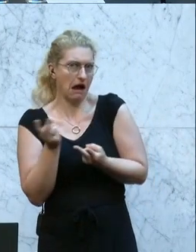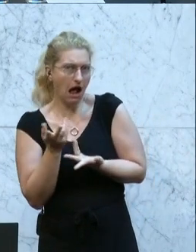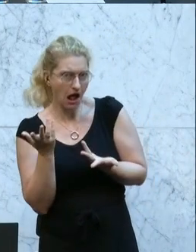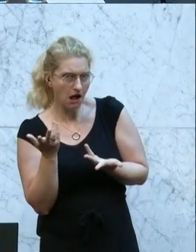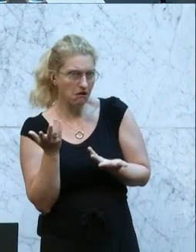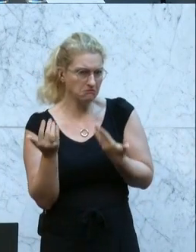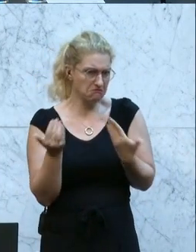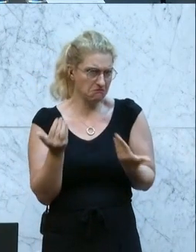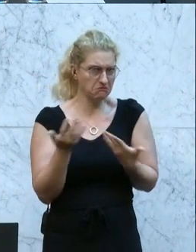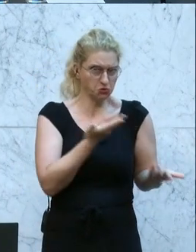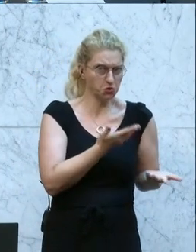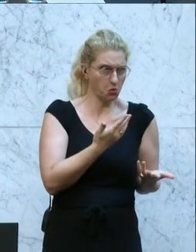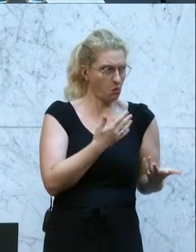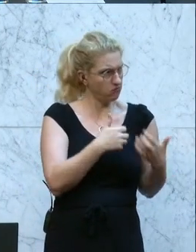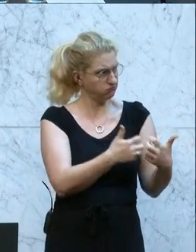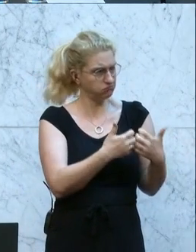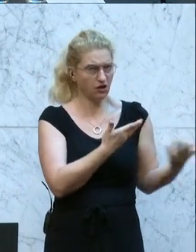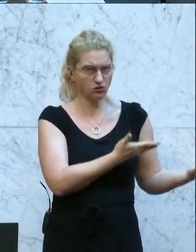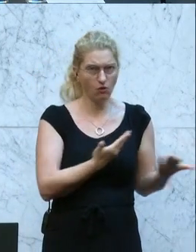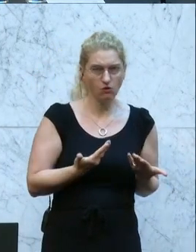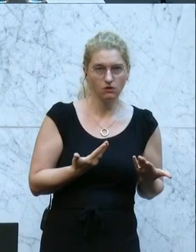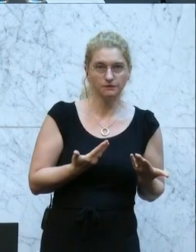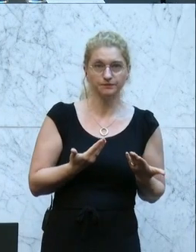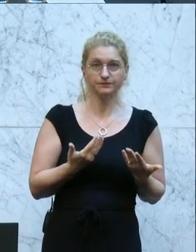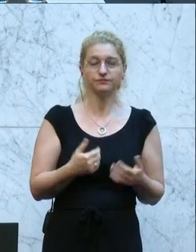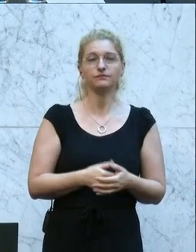zu bringen. Und wenn man dann im selben Atemzug,